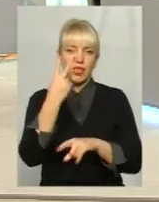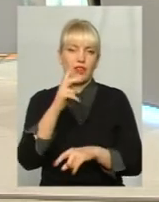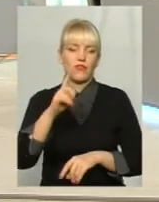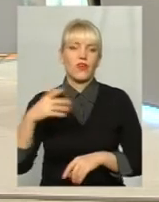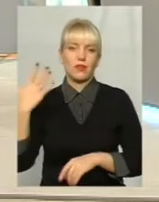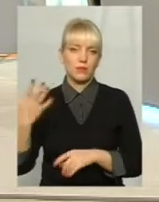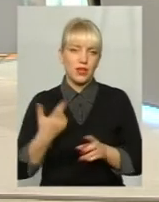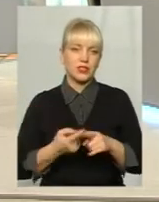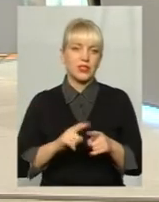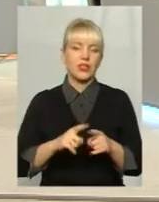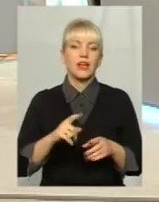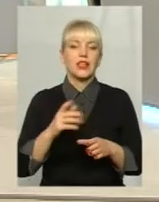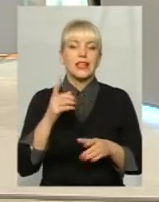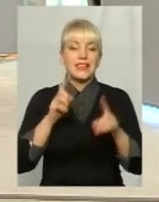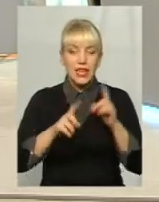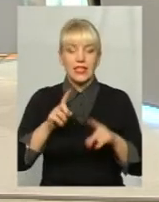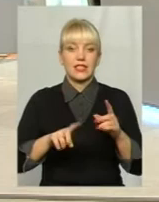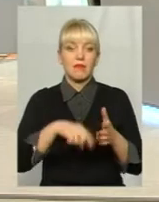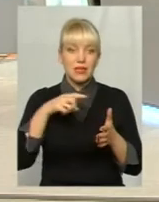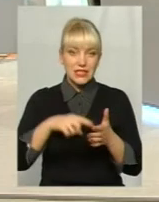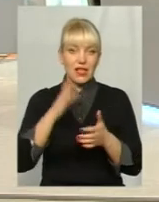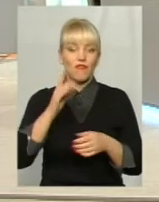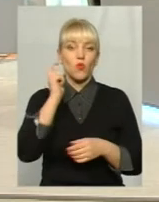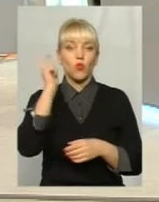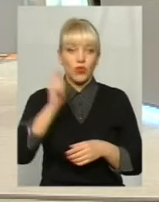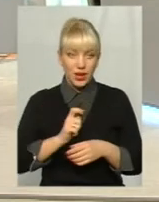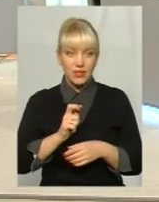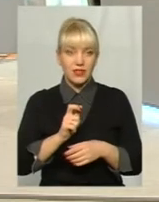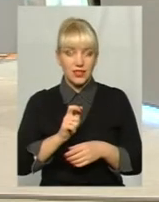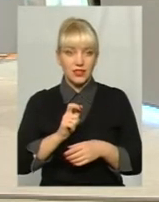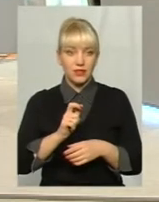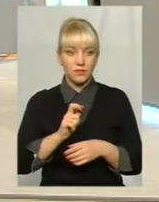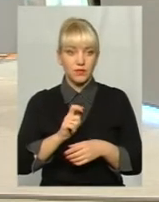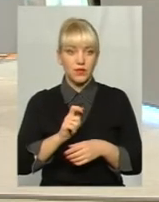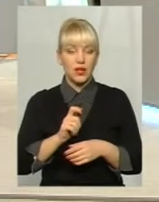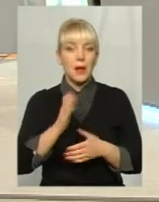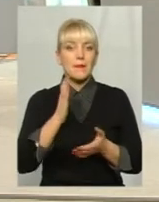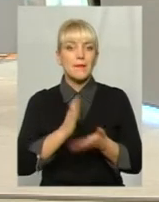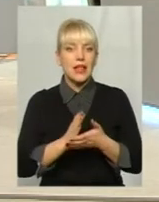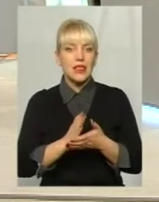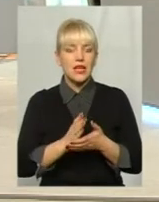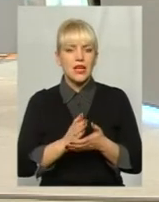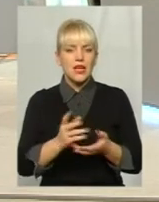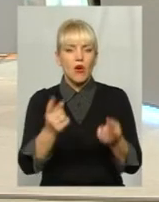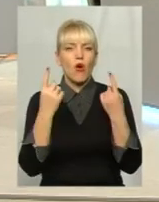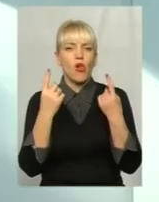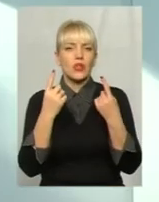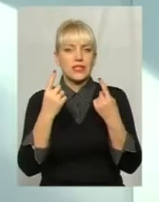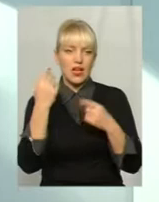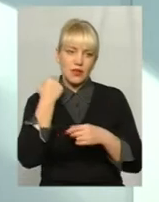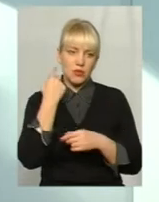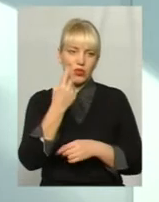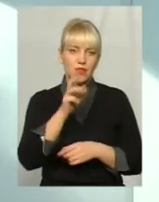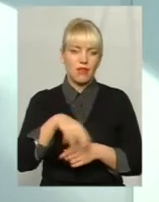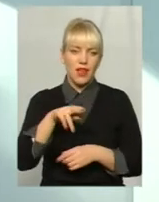прийшла, деякі міста, деякі міста в Україні, будемо мати колосальні борги, більярд і вища.